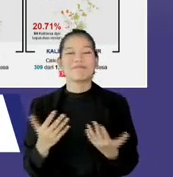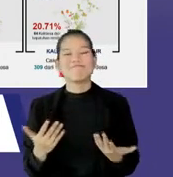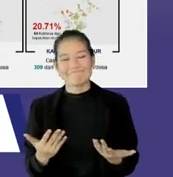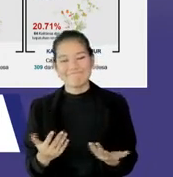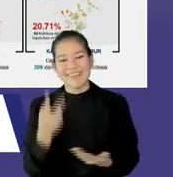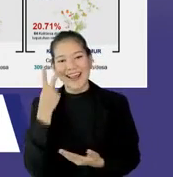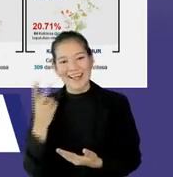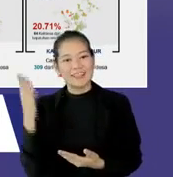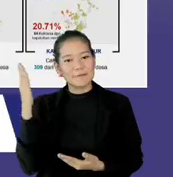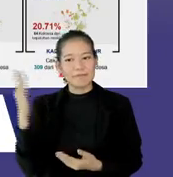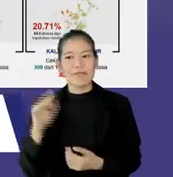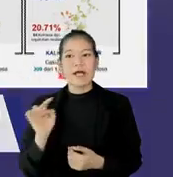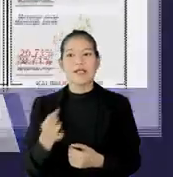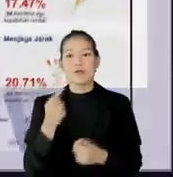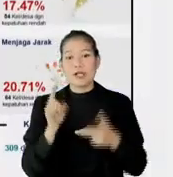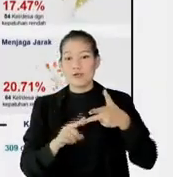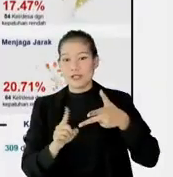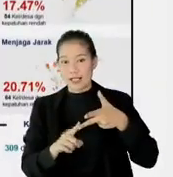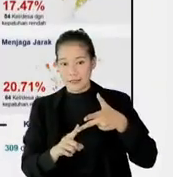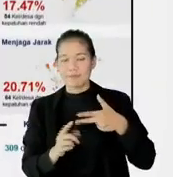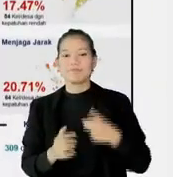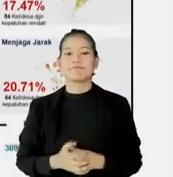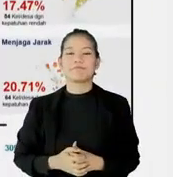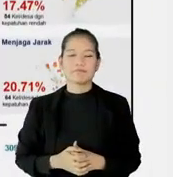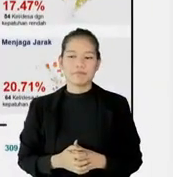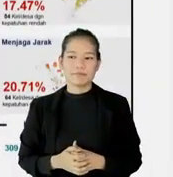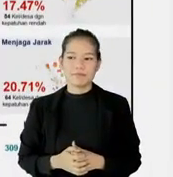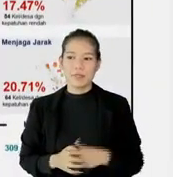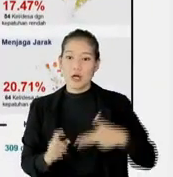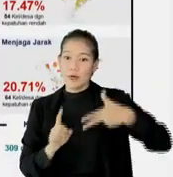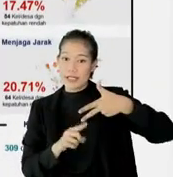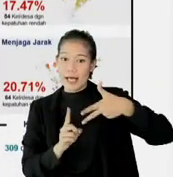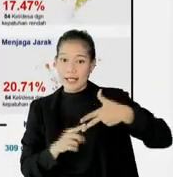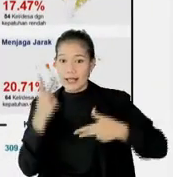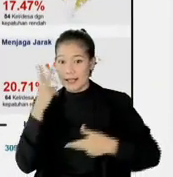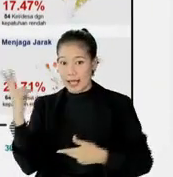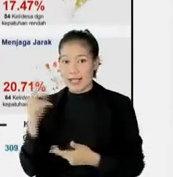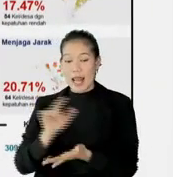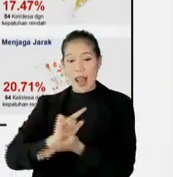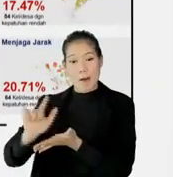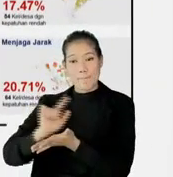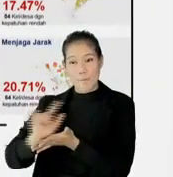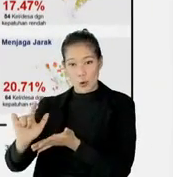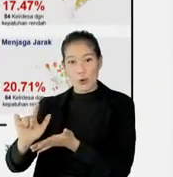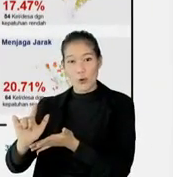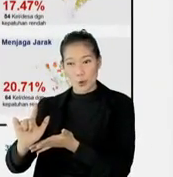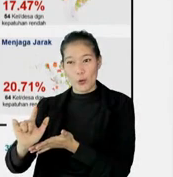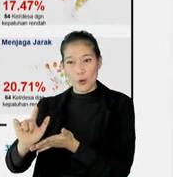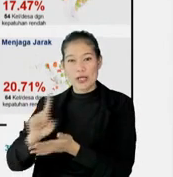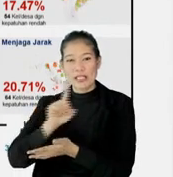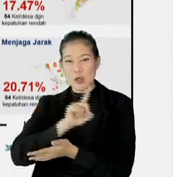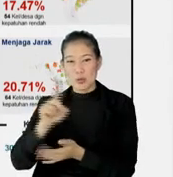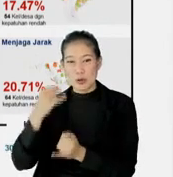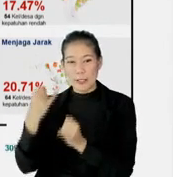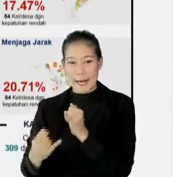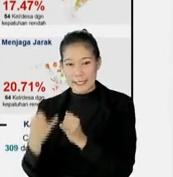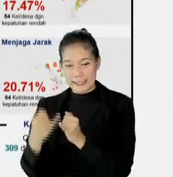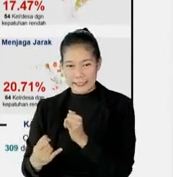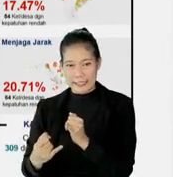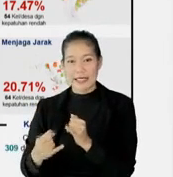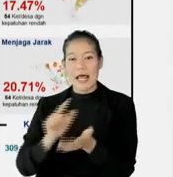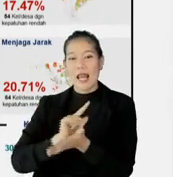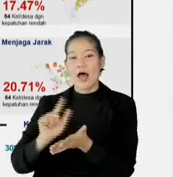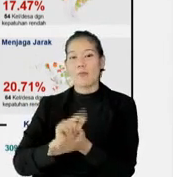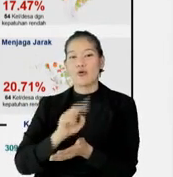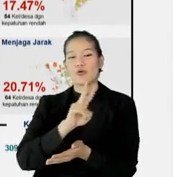Nah ini bisa kita lihat, kita bisa mulai dari Sulawesi Selatan, dokter Ola, di sini pelaporan ini, monitoring dalam seminggu terakhir, ini berasal dari